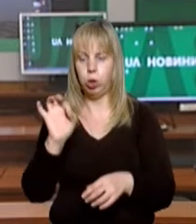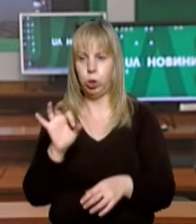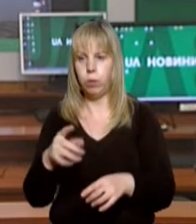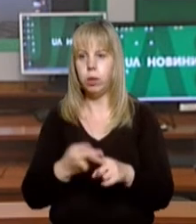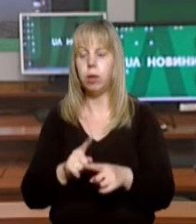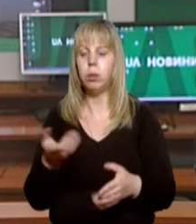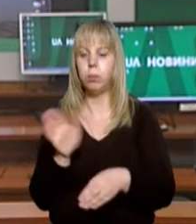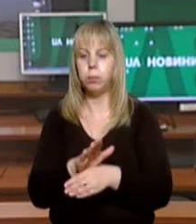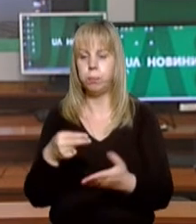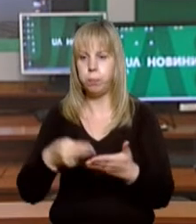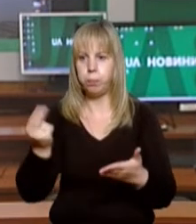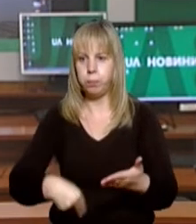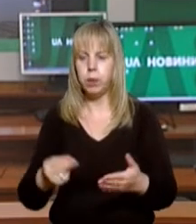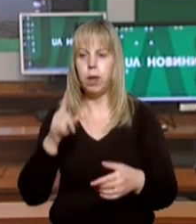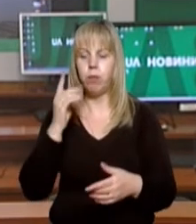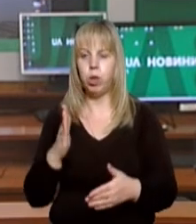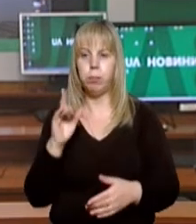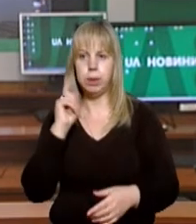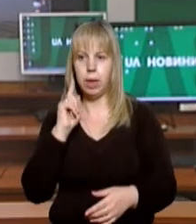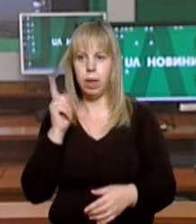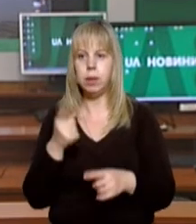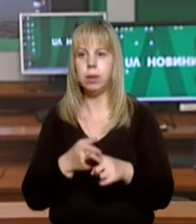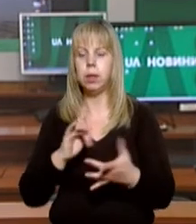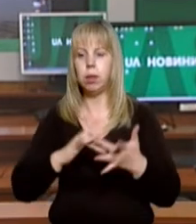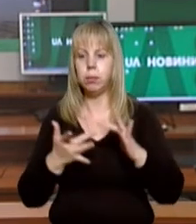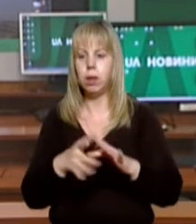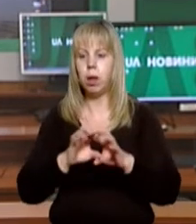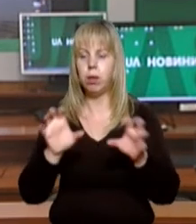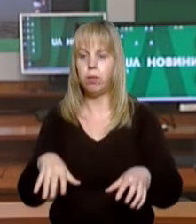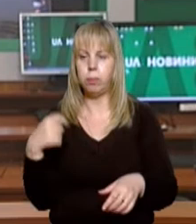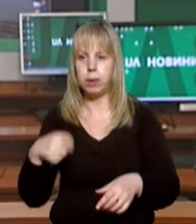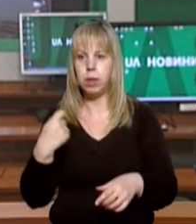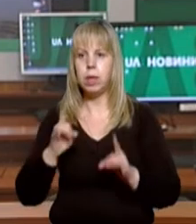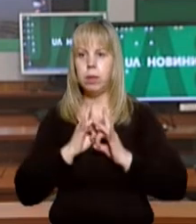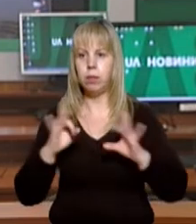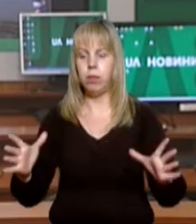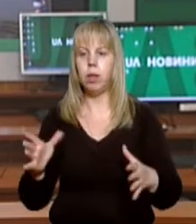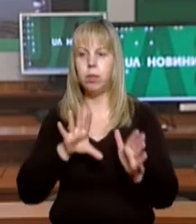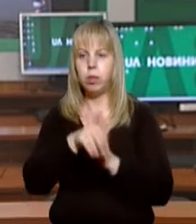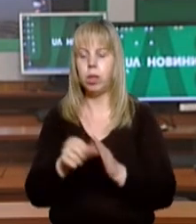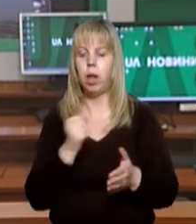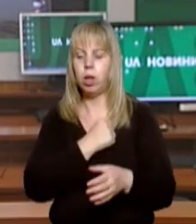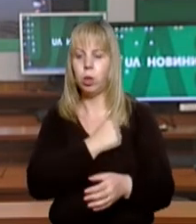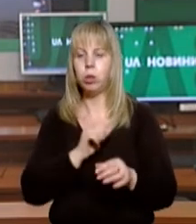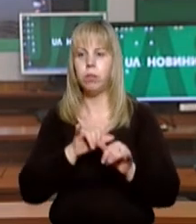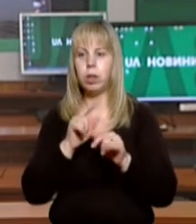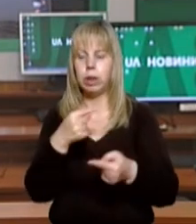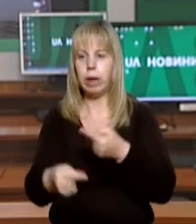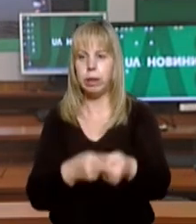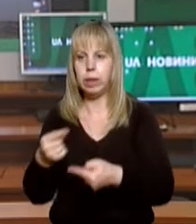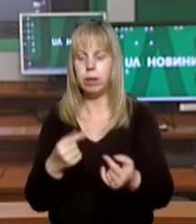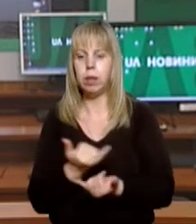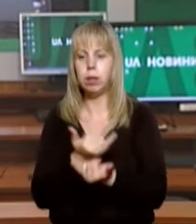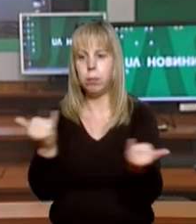Відповідний указ підписав президент Володимир Зеленський. На сайті глави держави йдеться свято вели для розвитку військових традицій та